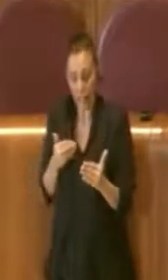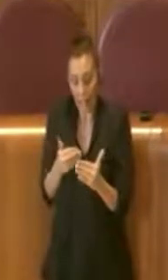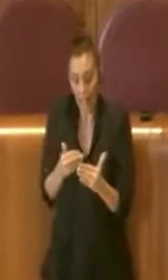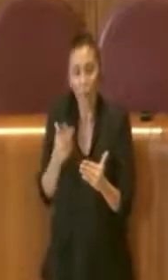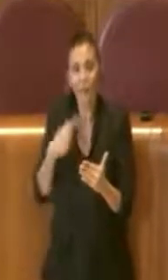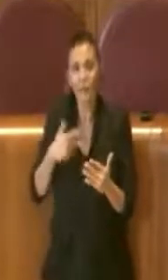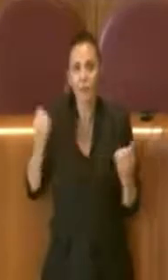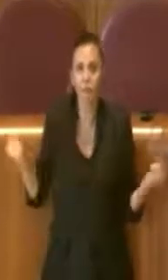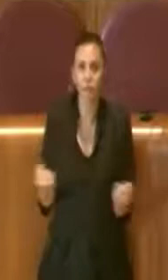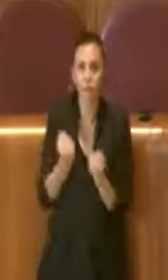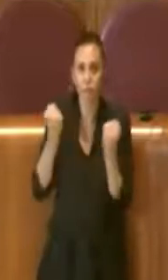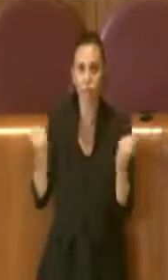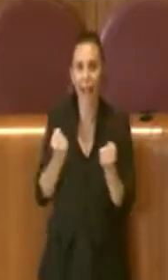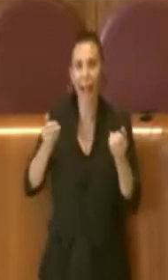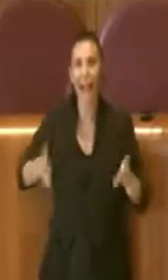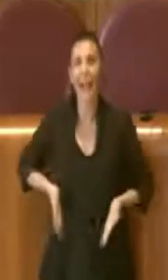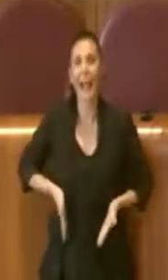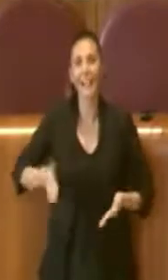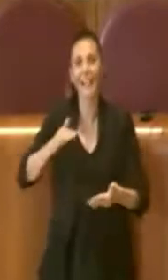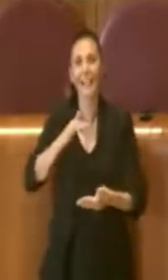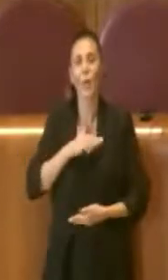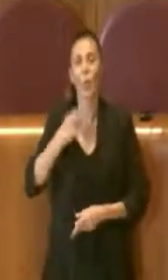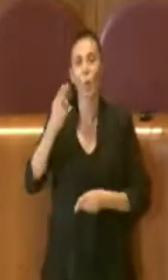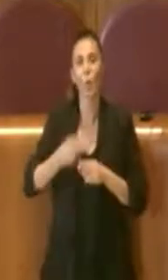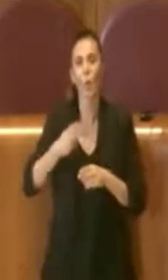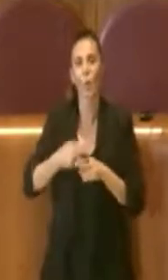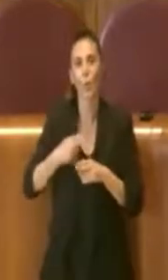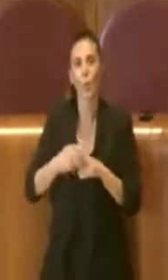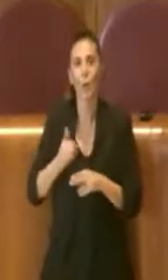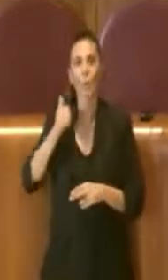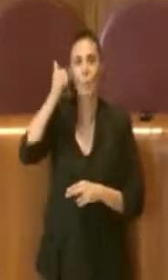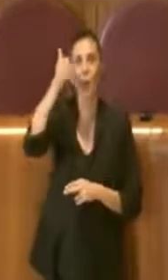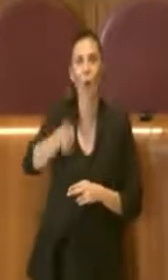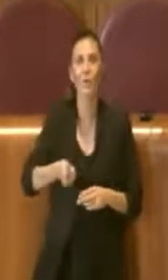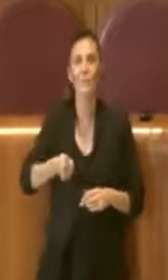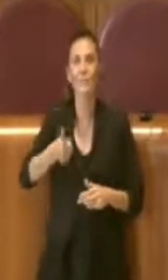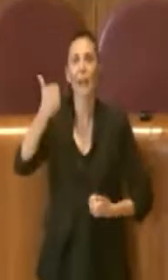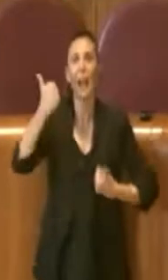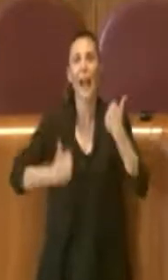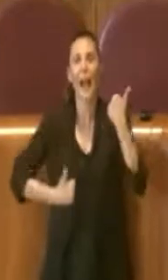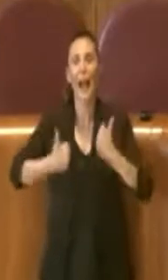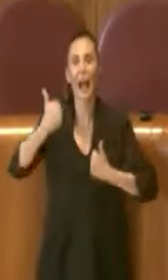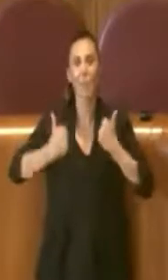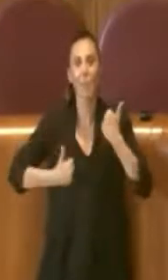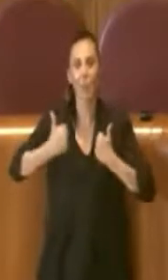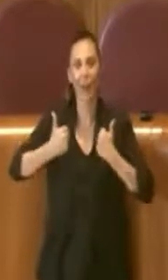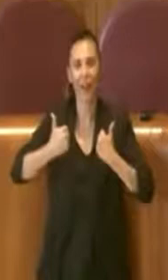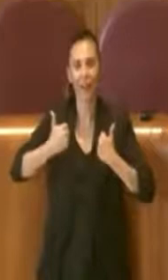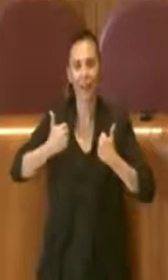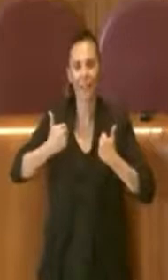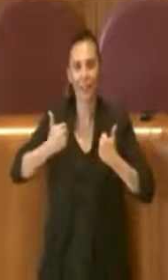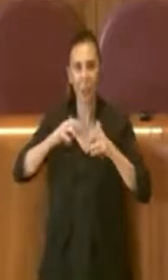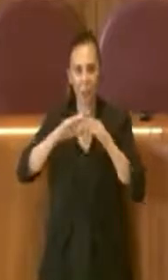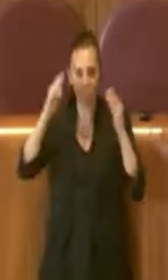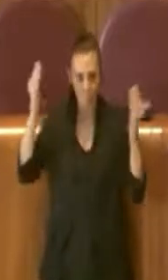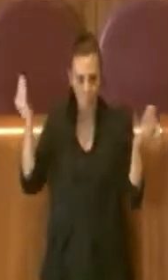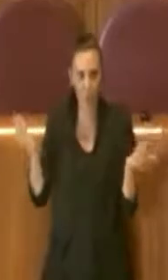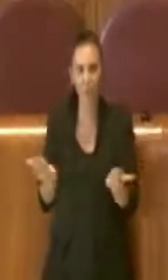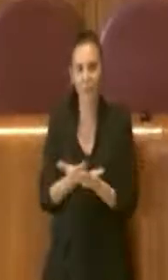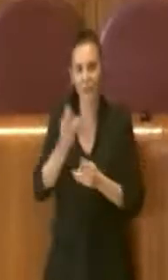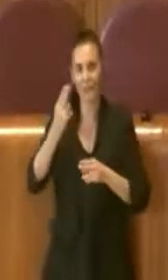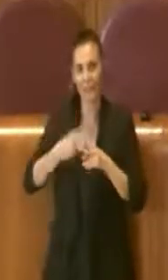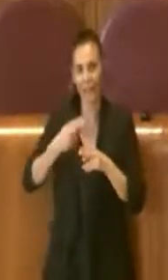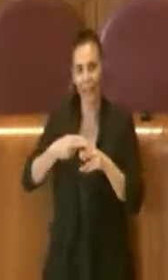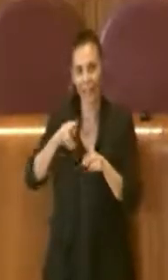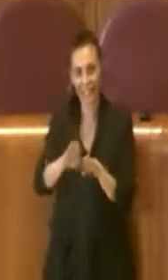ai prossimi campionati del mondo di skate per quello che riguarda il park. Quest'anno ci